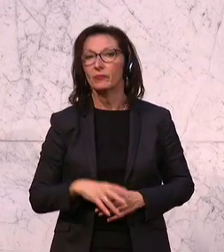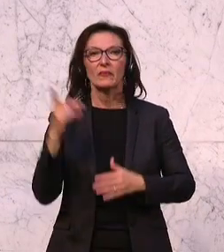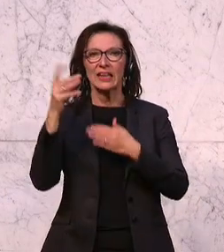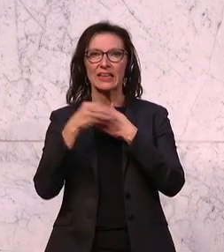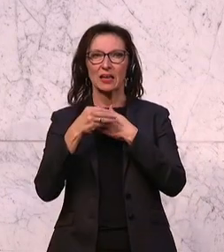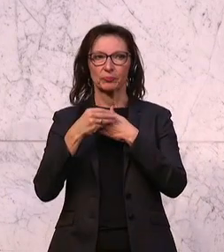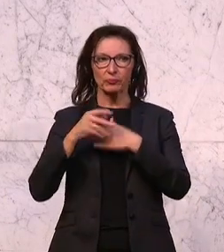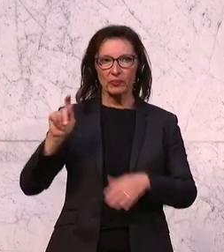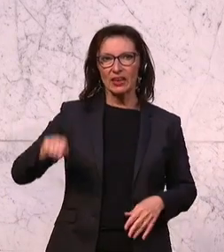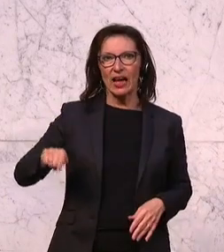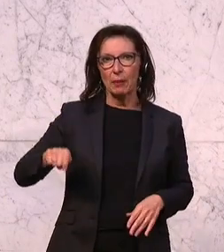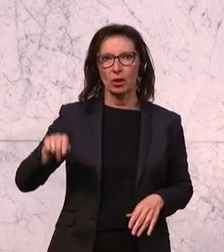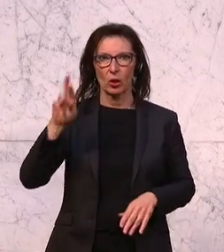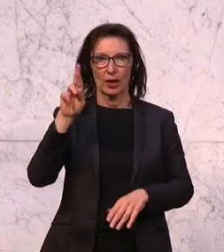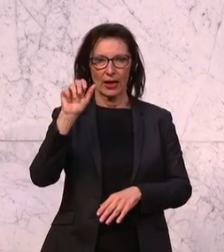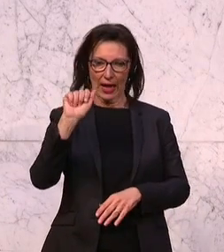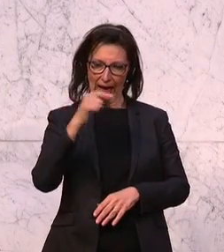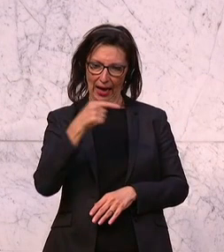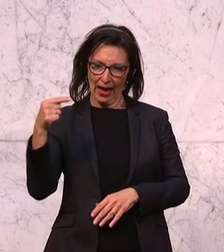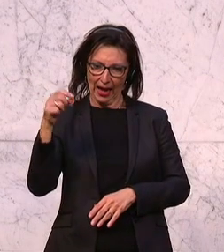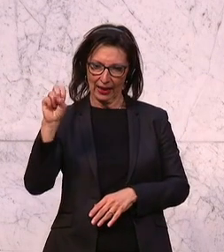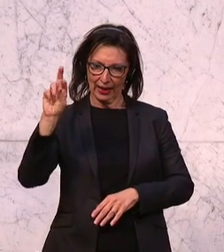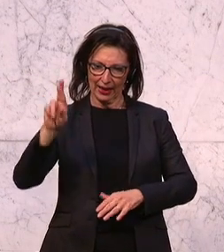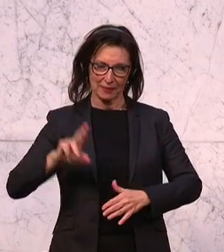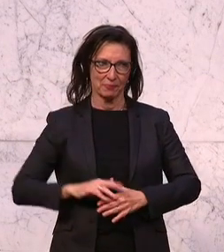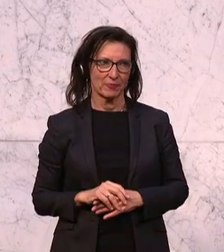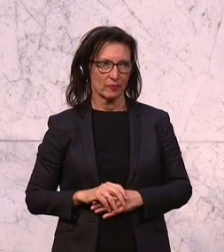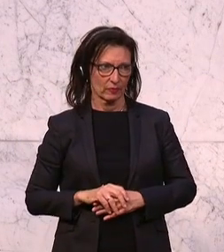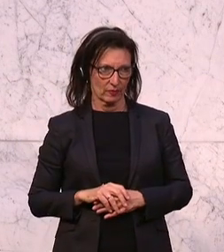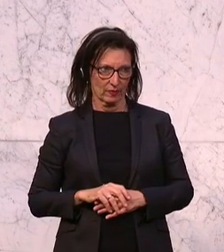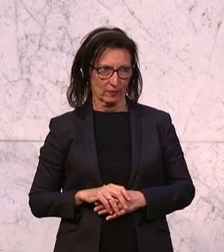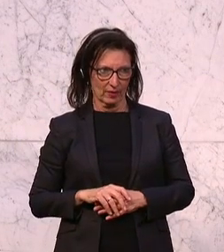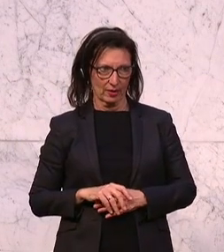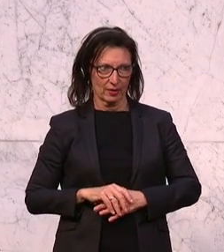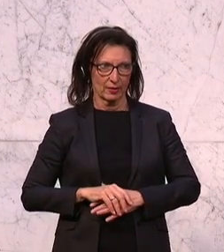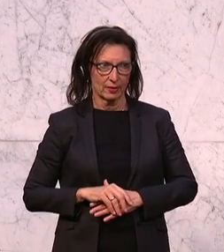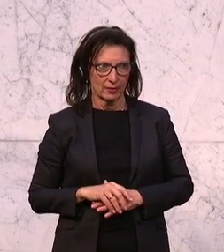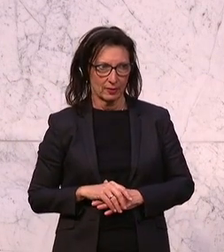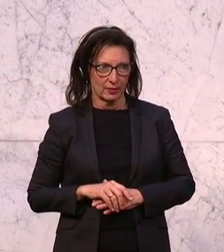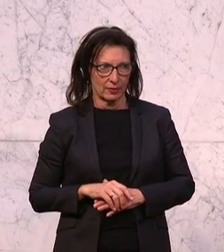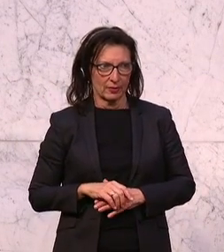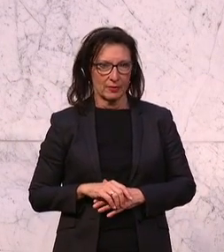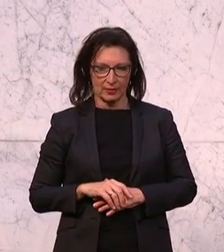Mona Dutzter von der SPÖ war, dass die SPÖ hätte sich ein umfassenderes